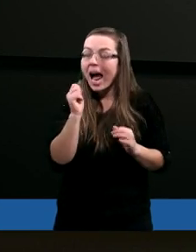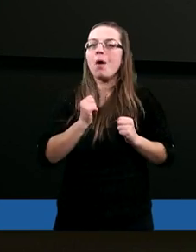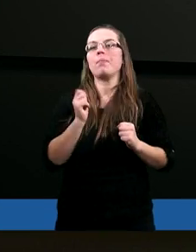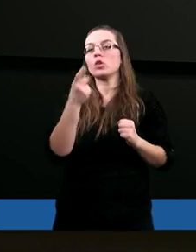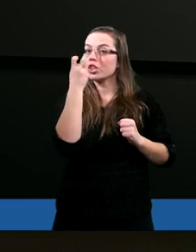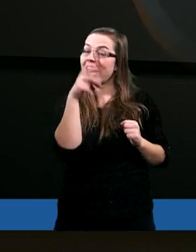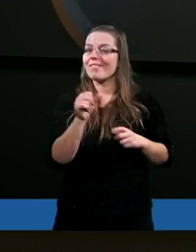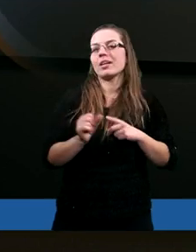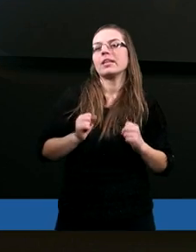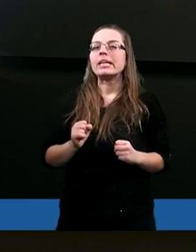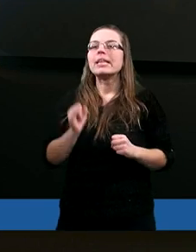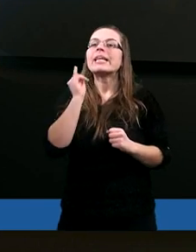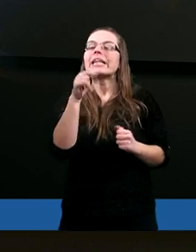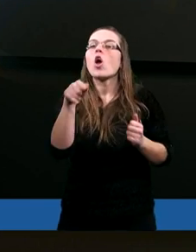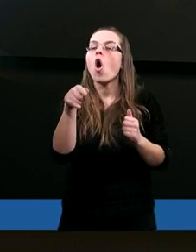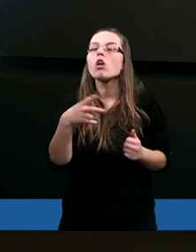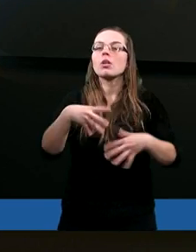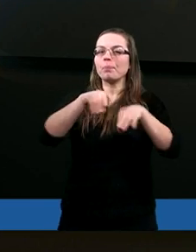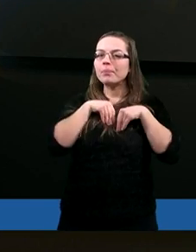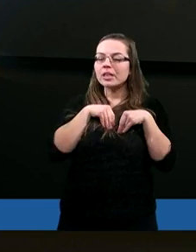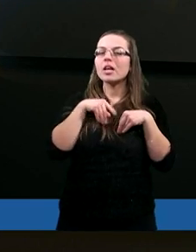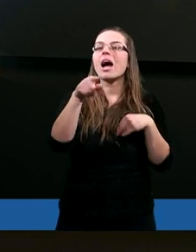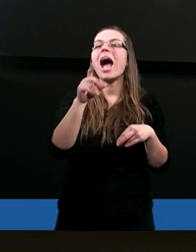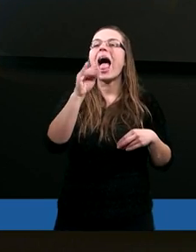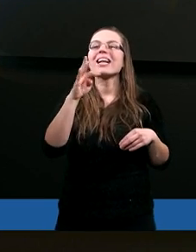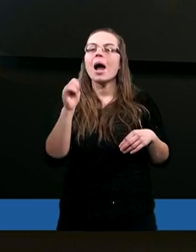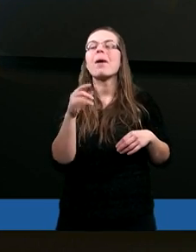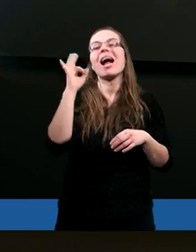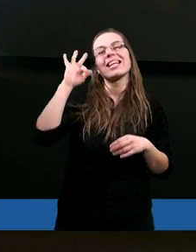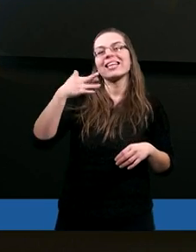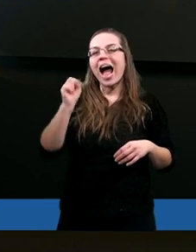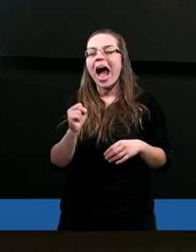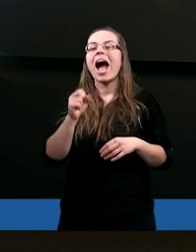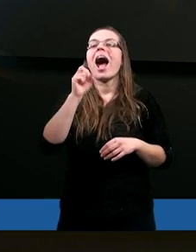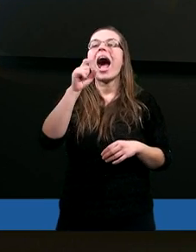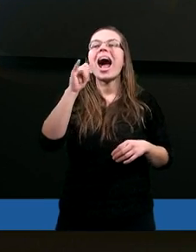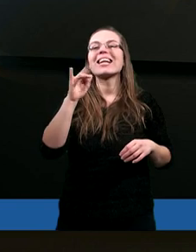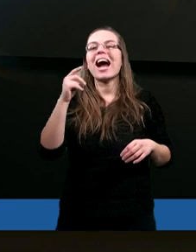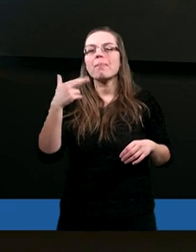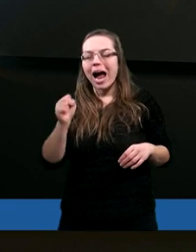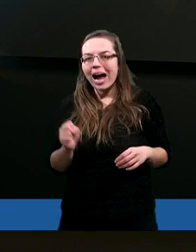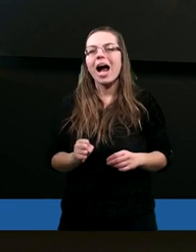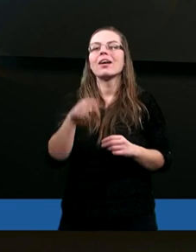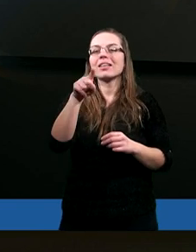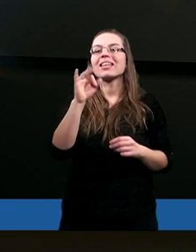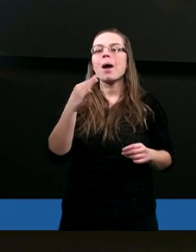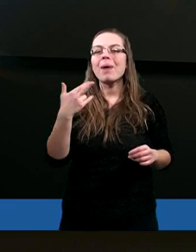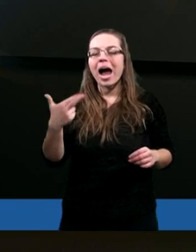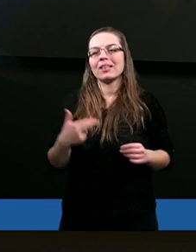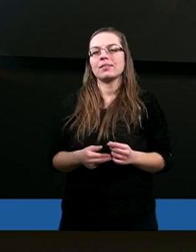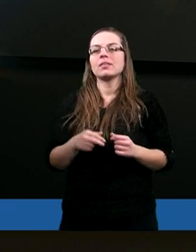i oto przydałem mu Oholi Abba, syna Ahisamaha z plemienia Dan.